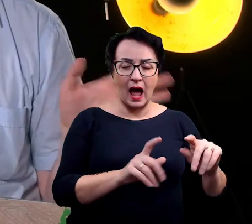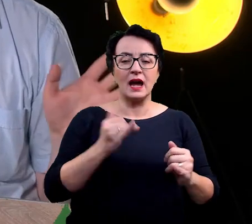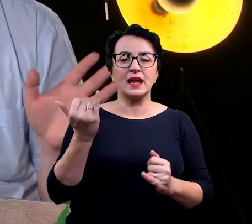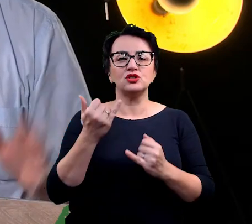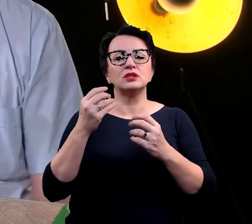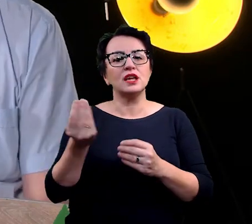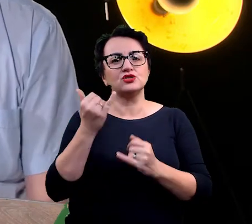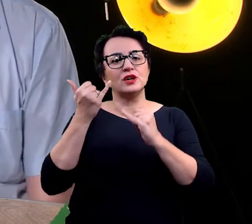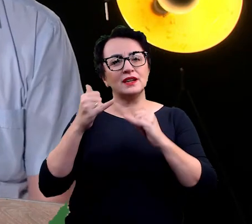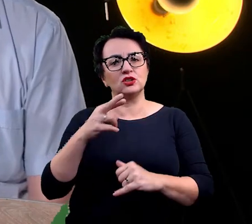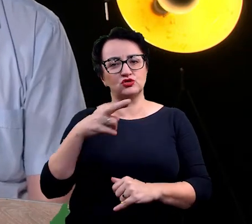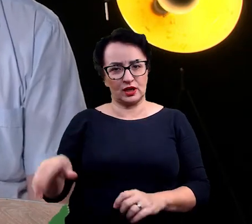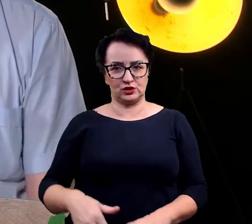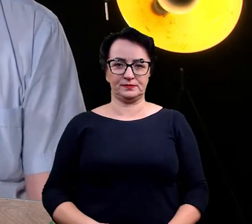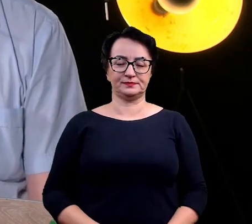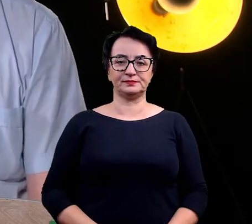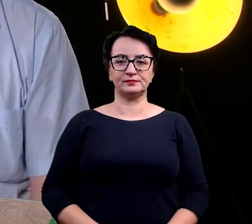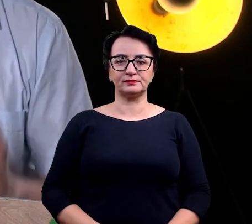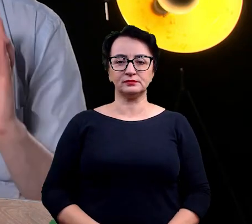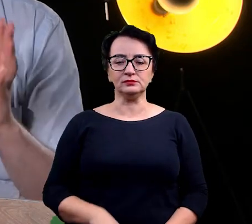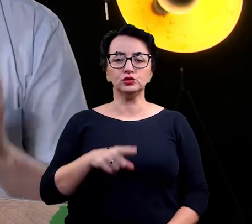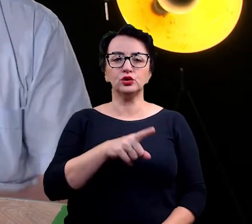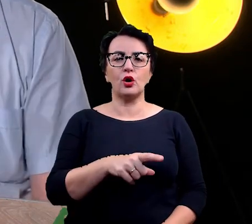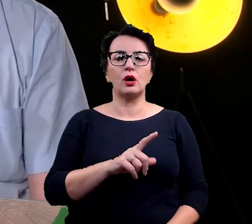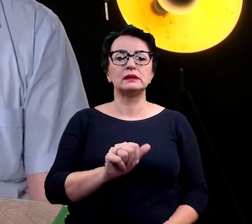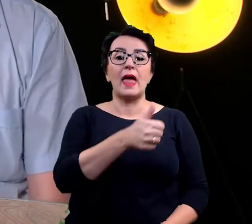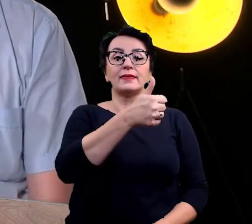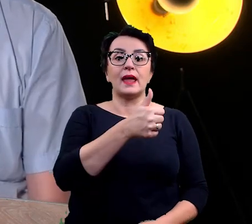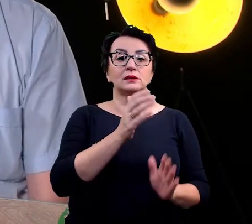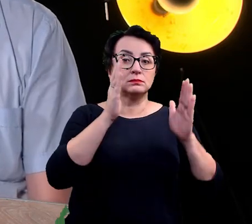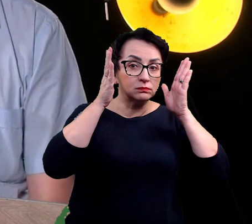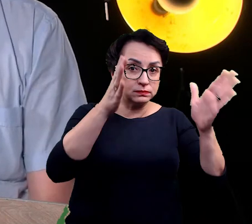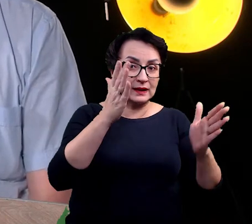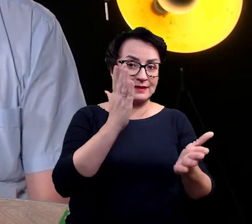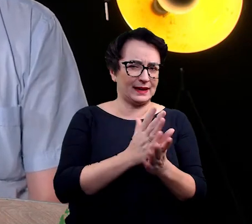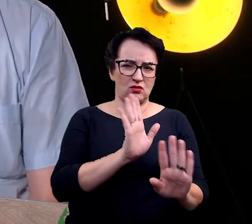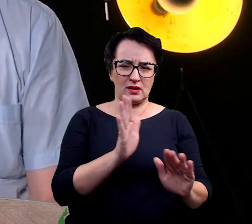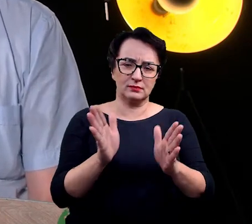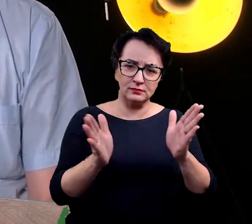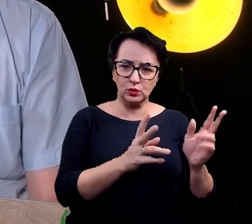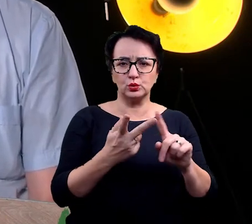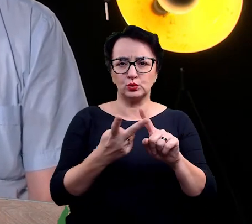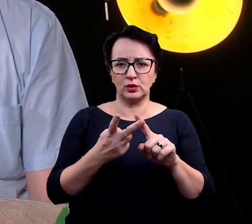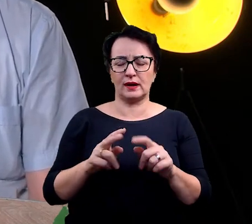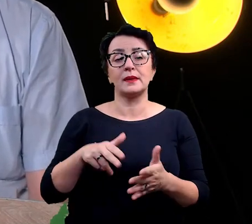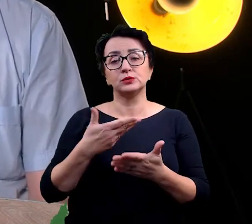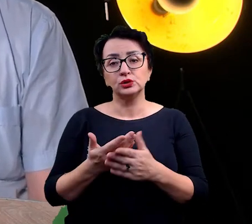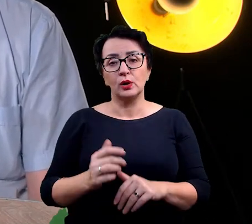jedyna część moich badań, to są gatunki wezyjne. Natomiast